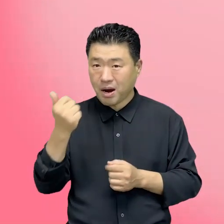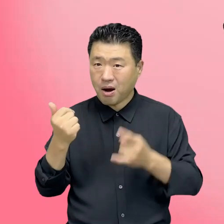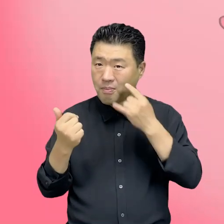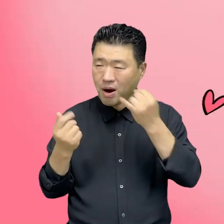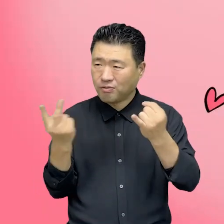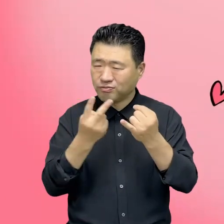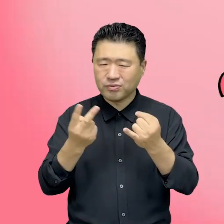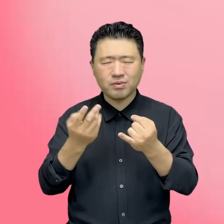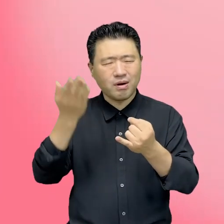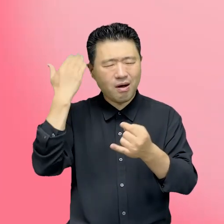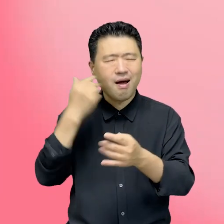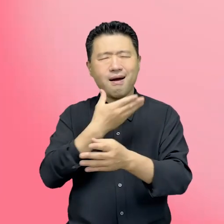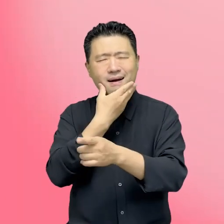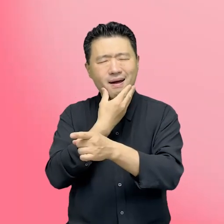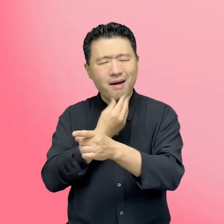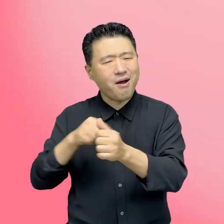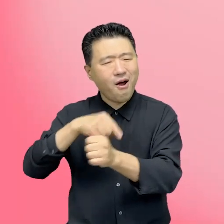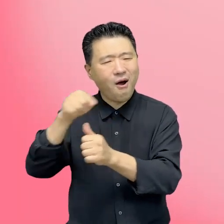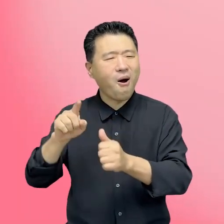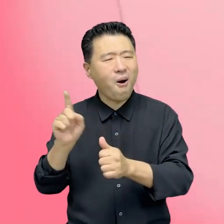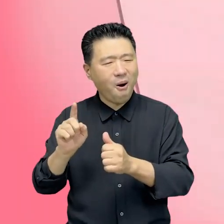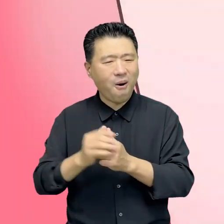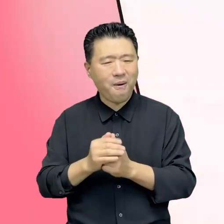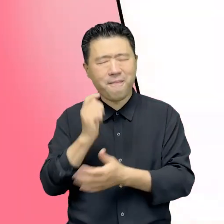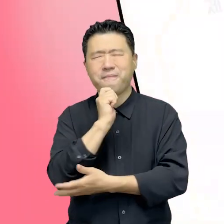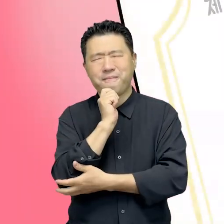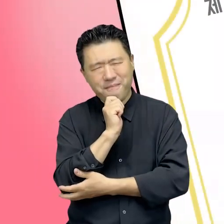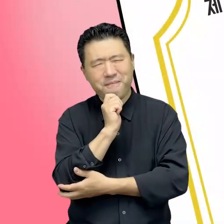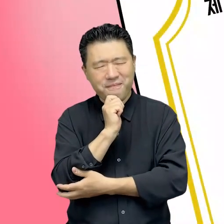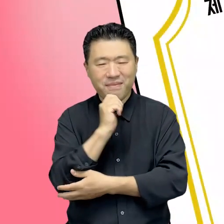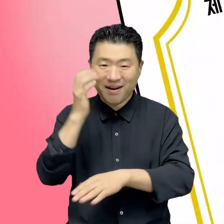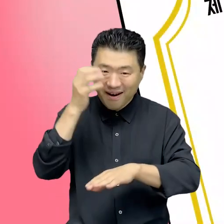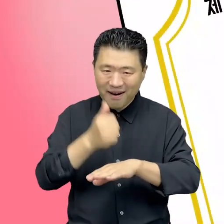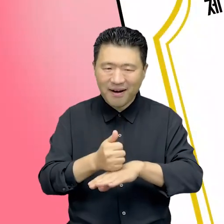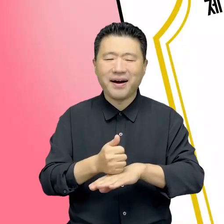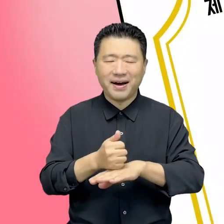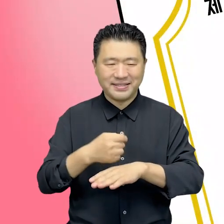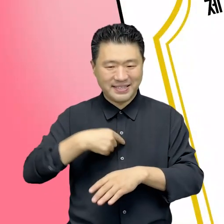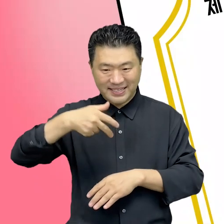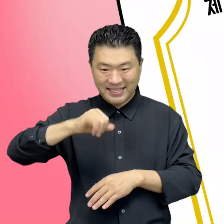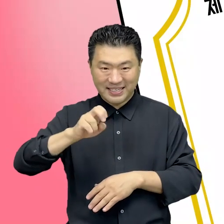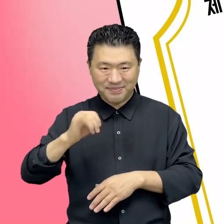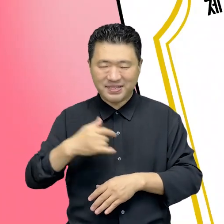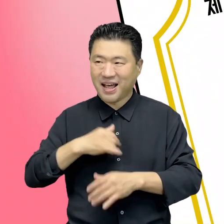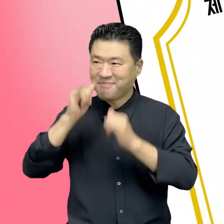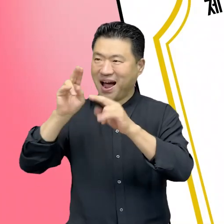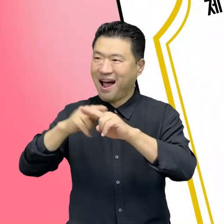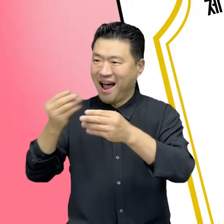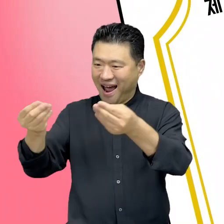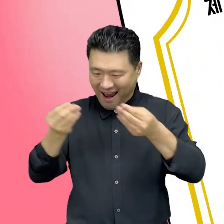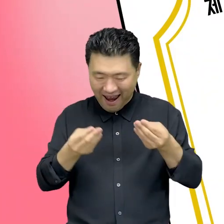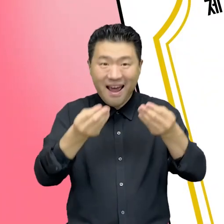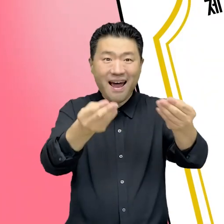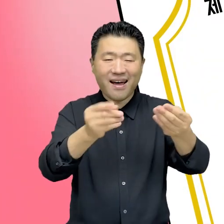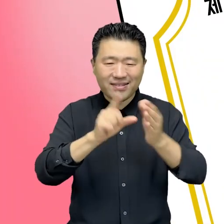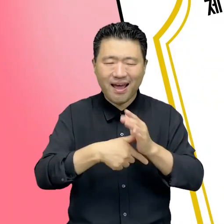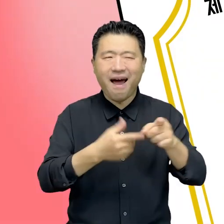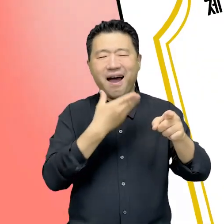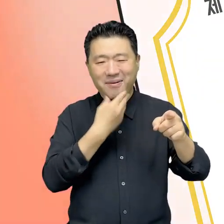엄마와 아빠가 언제 행복해했을까? 생각해본 결과 지민이 상을 타왔을 때다.